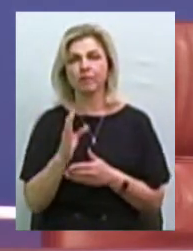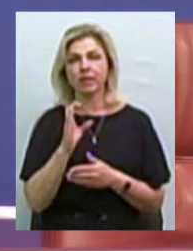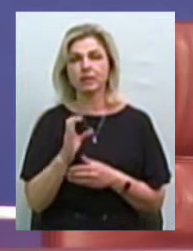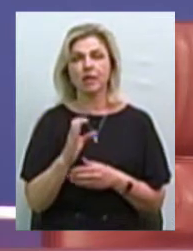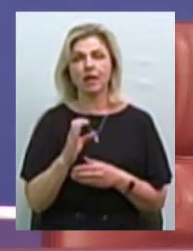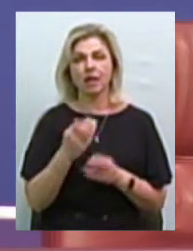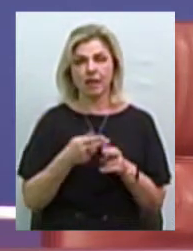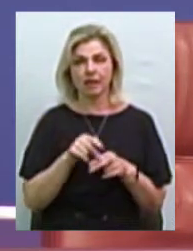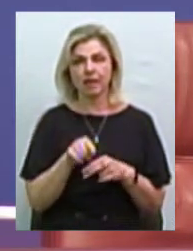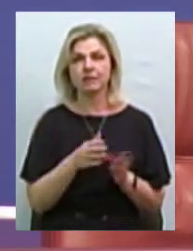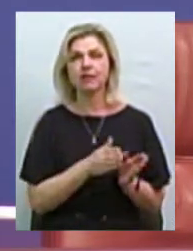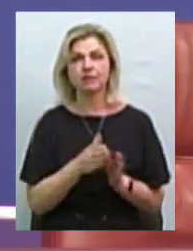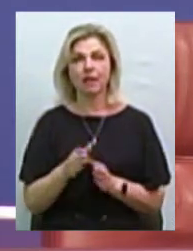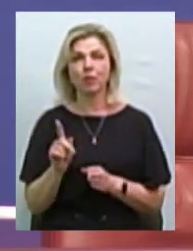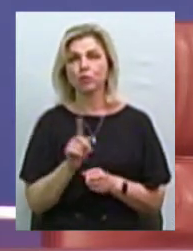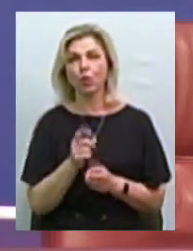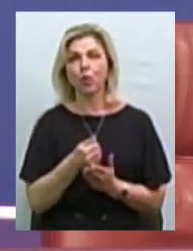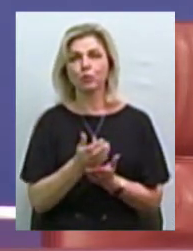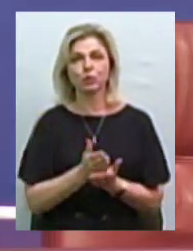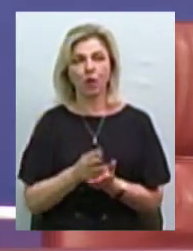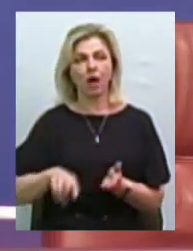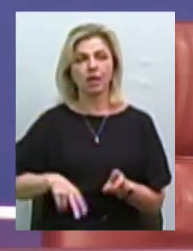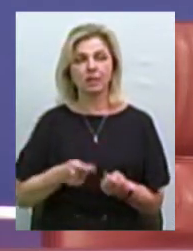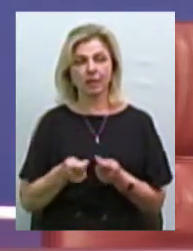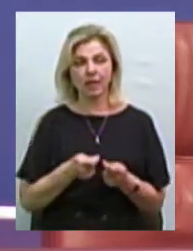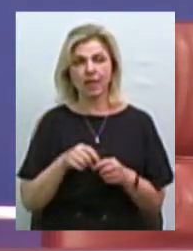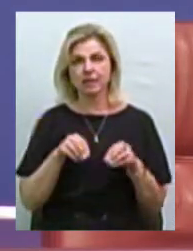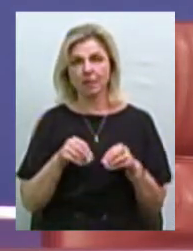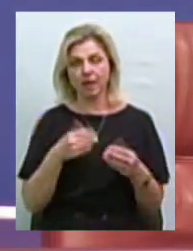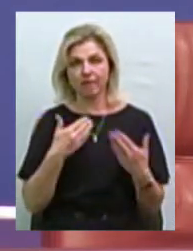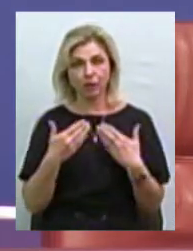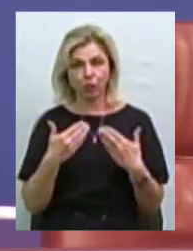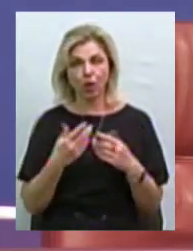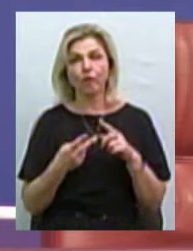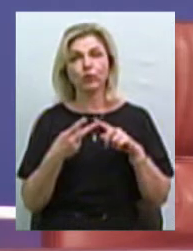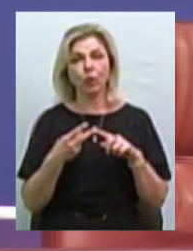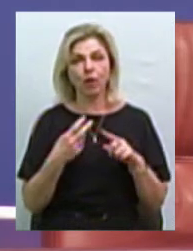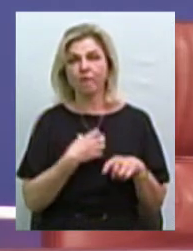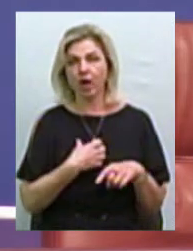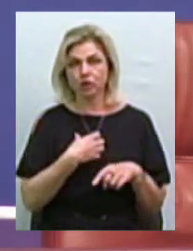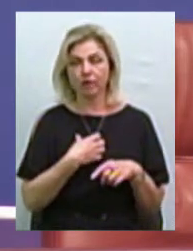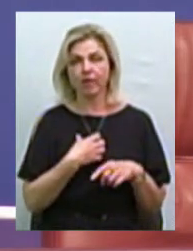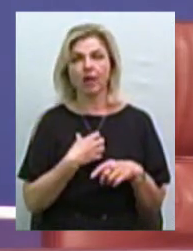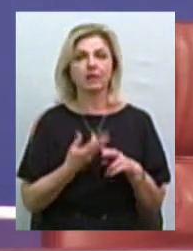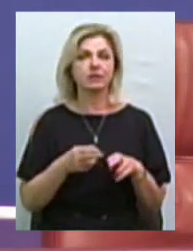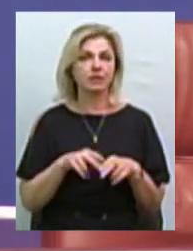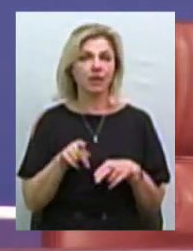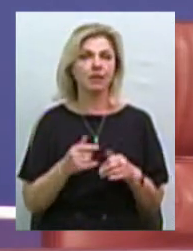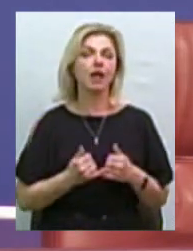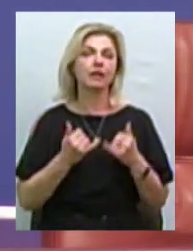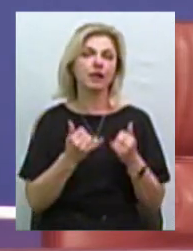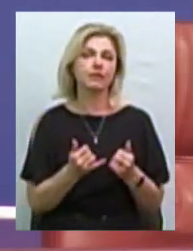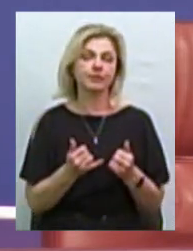цієї системи, яка обслуговує реєстрацію земельних відносин. Друга важлива складова – це надати